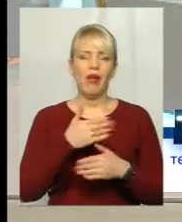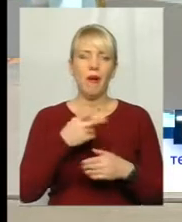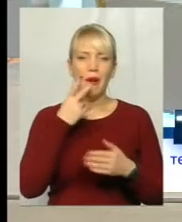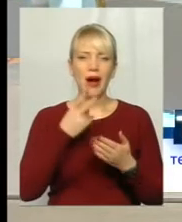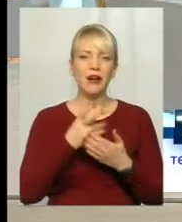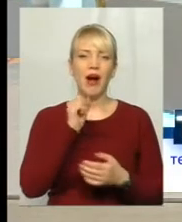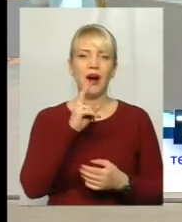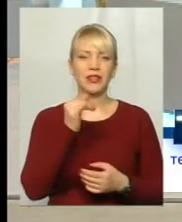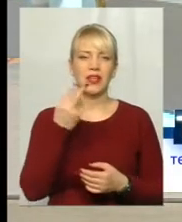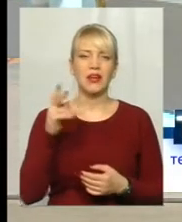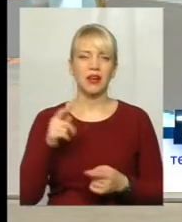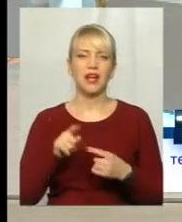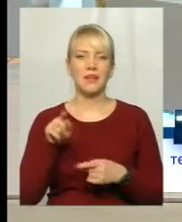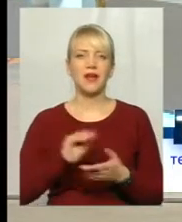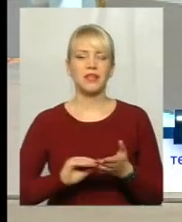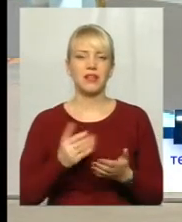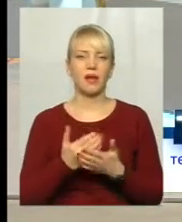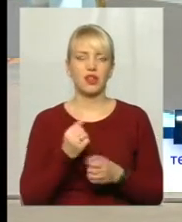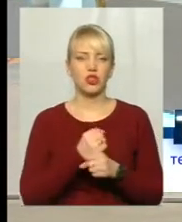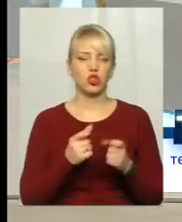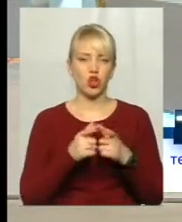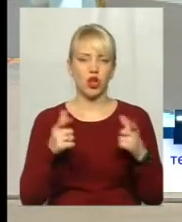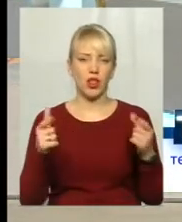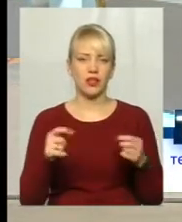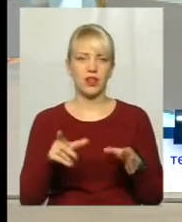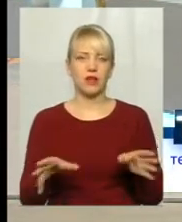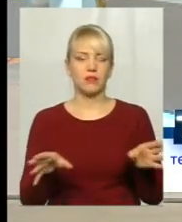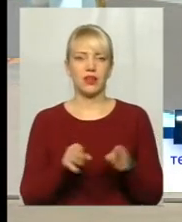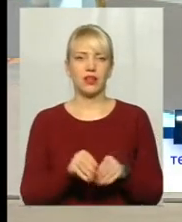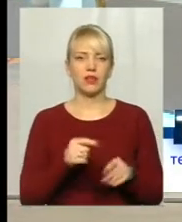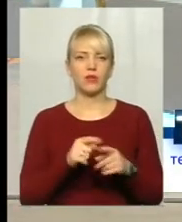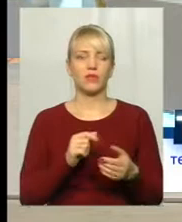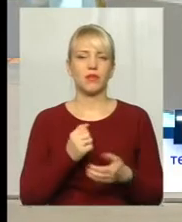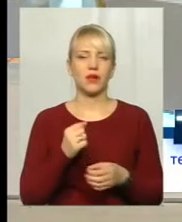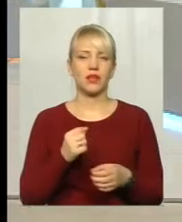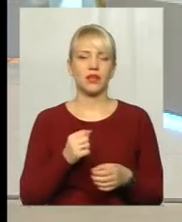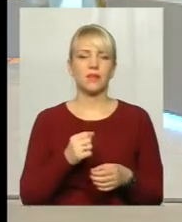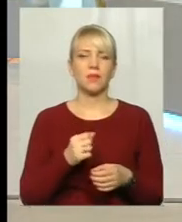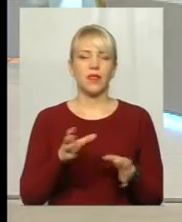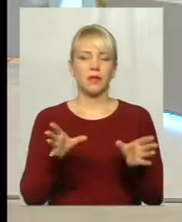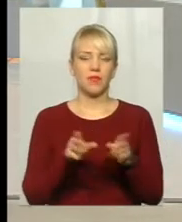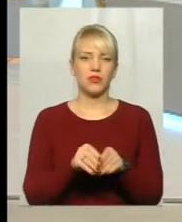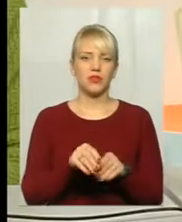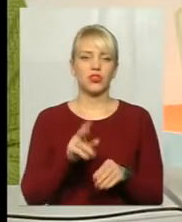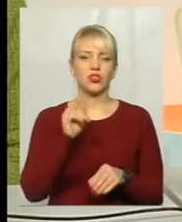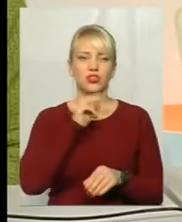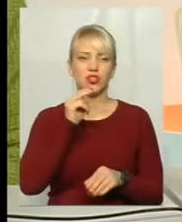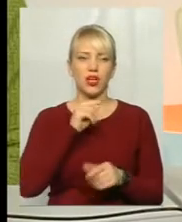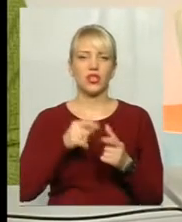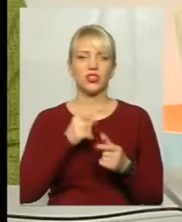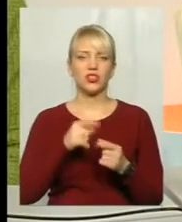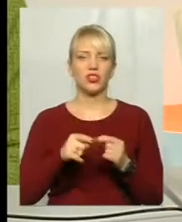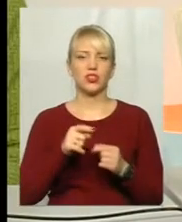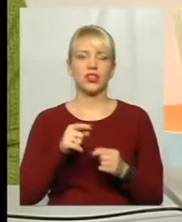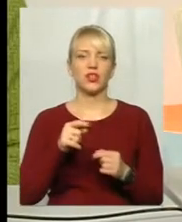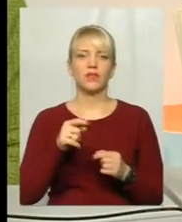акція, є шоколадка, до неї ще приєднують пачку кави або пачку чаю. І, може, людина хотіла